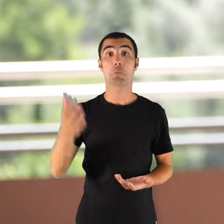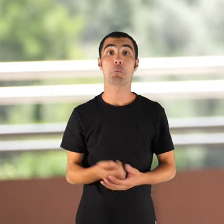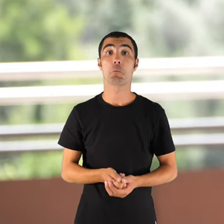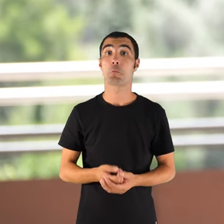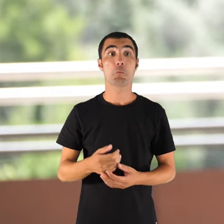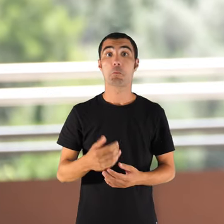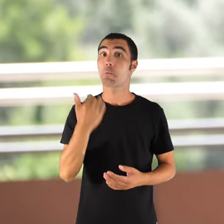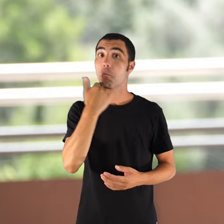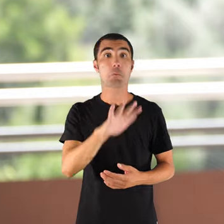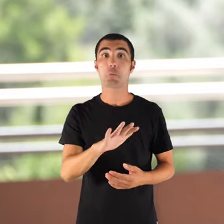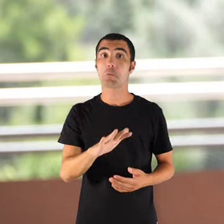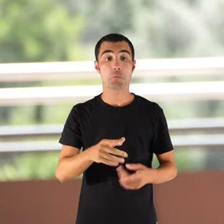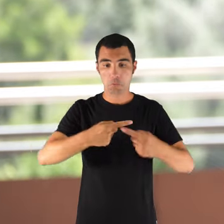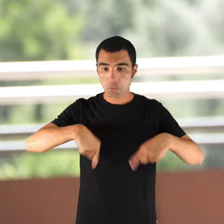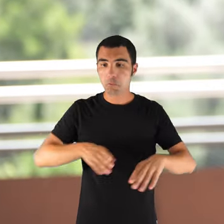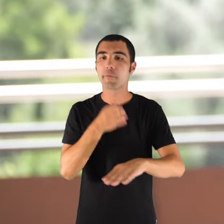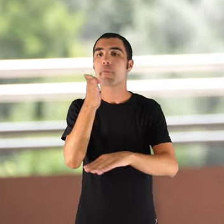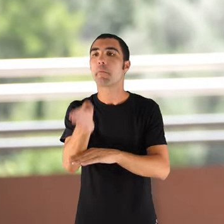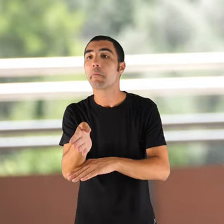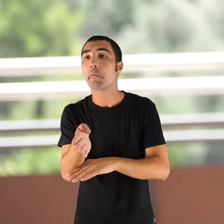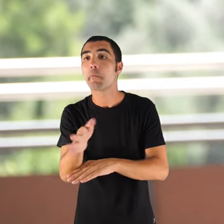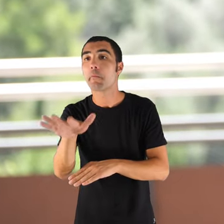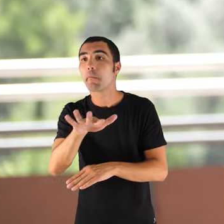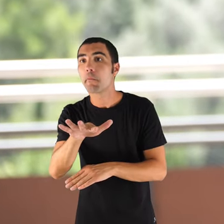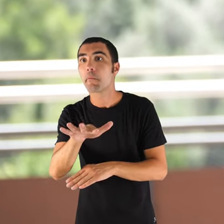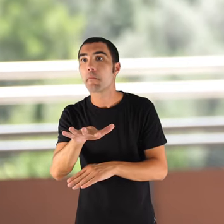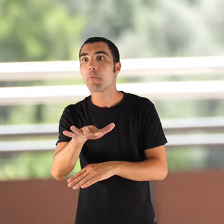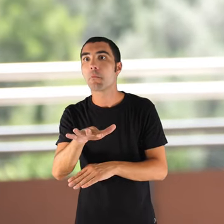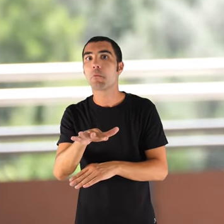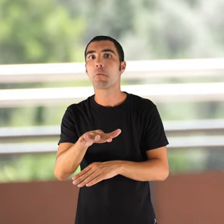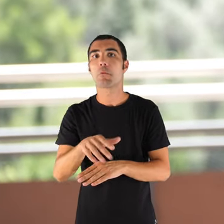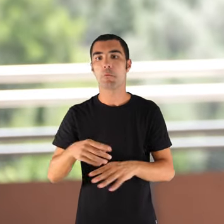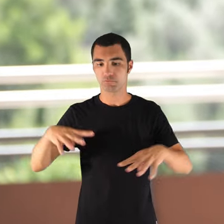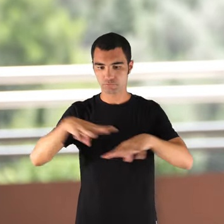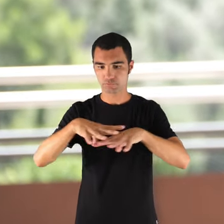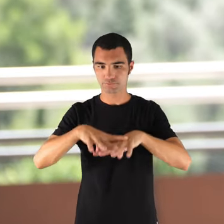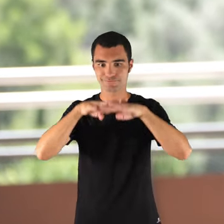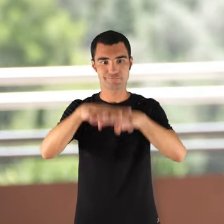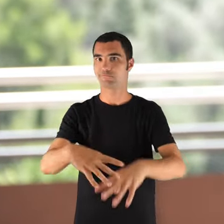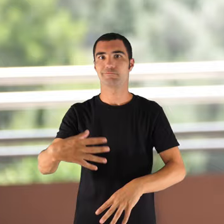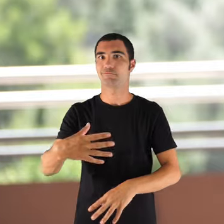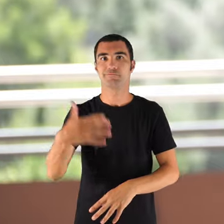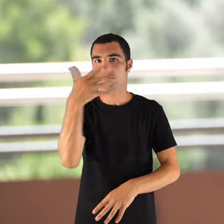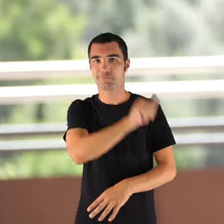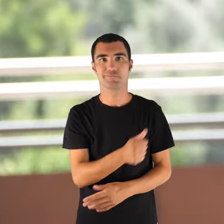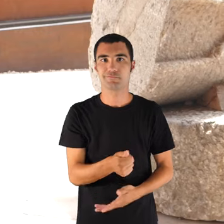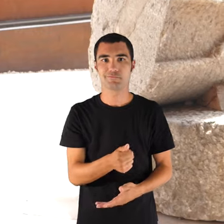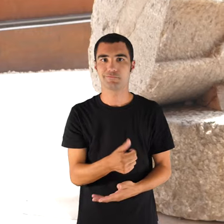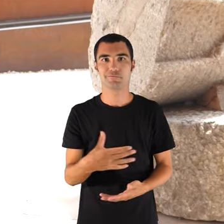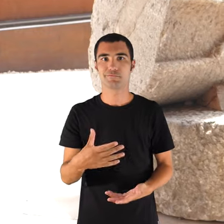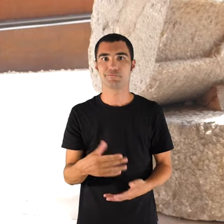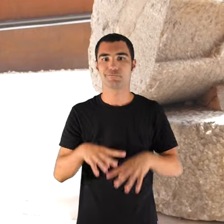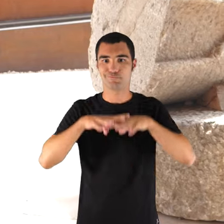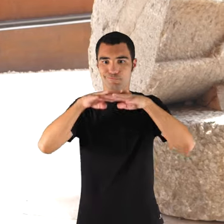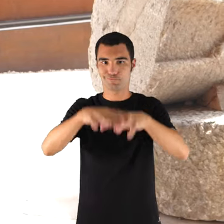Un tros de la costa són un moment donat que no hi pot posar cap xerxes perquè trobaràs un megabarco